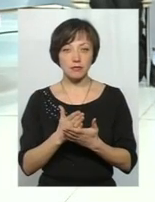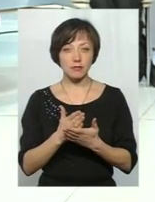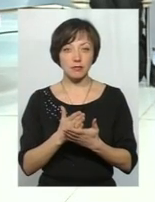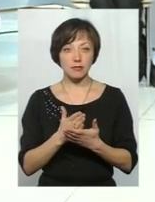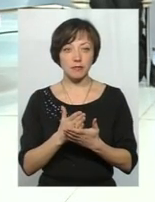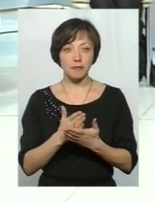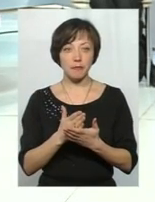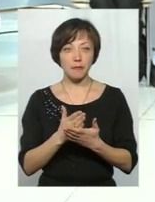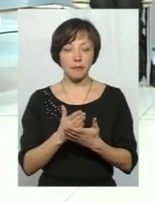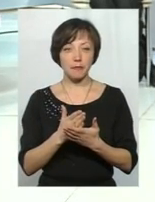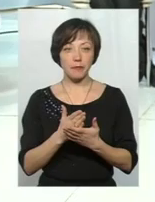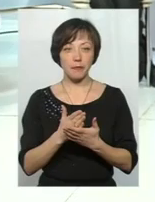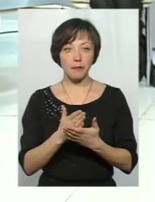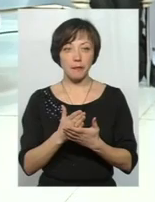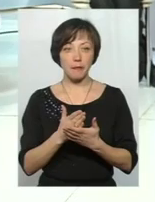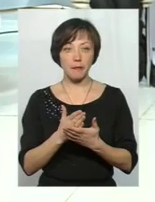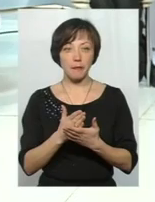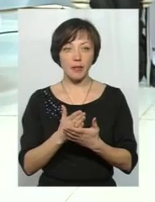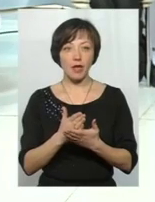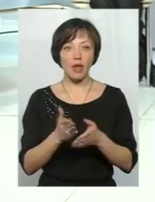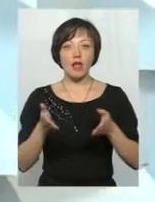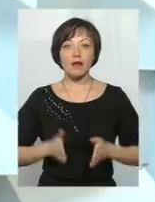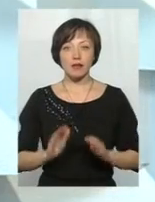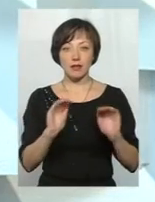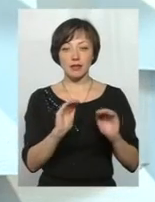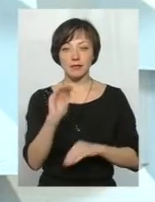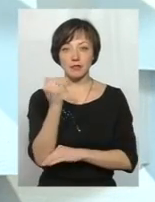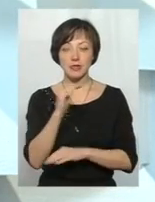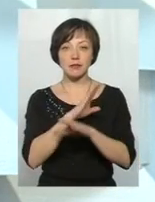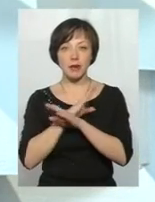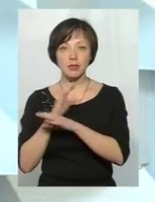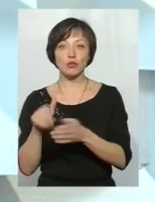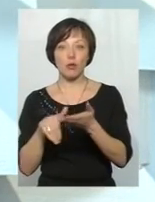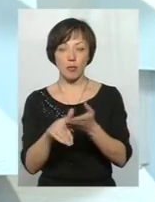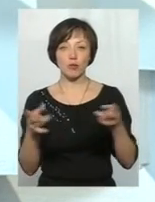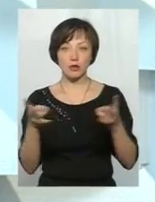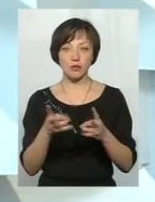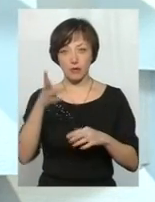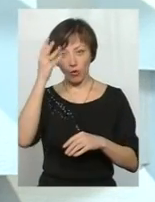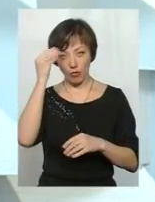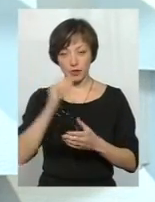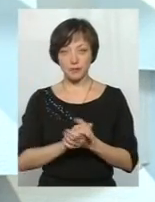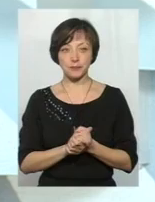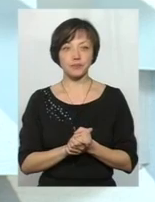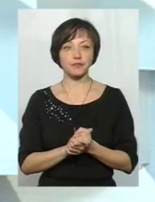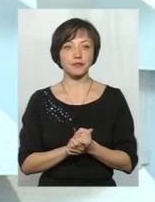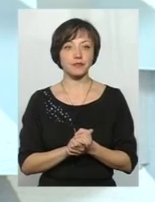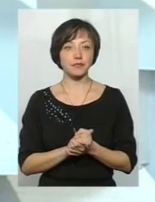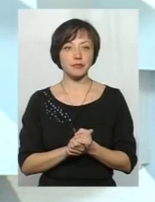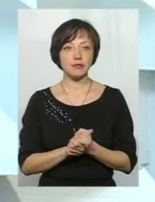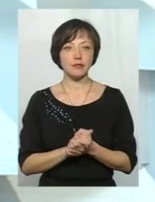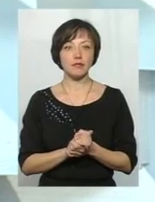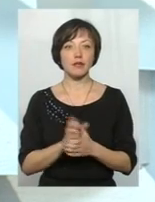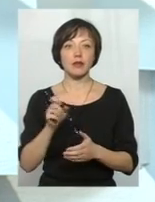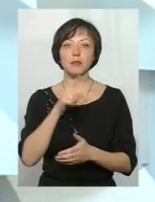неонтологічна смертність і неонтологічна допомога, яку ми також повинні з вами враховувати. Тому це